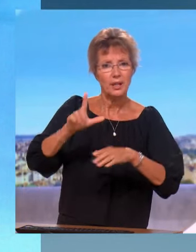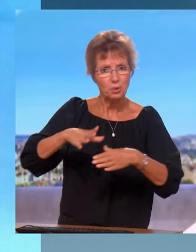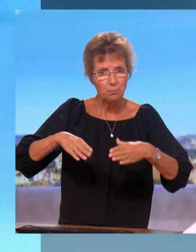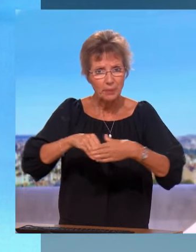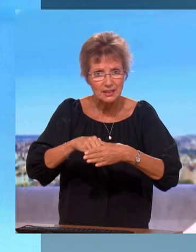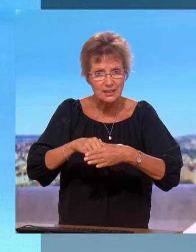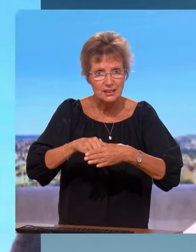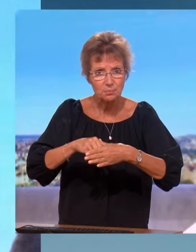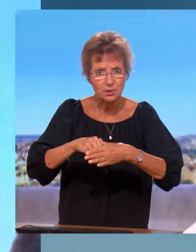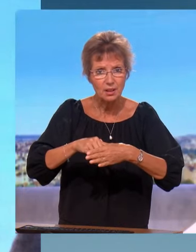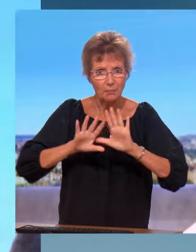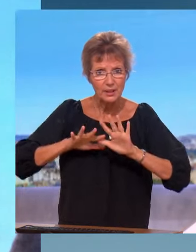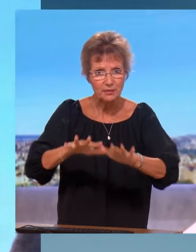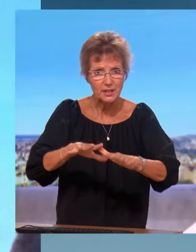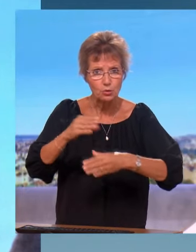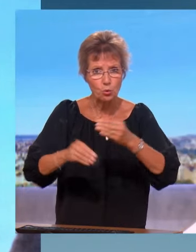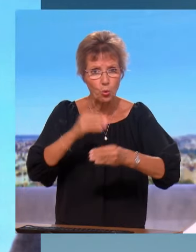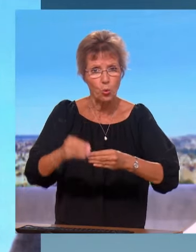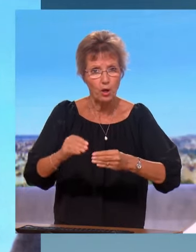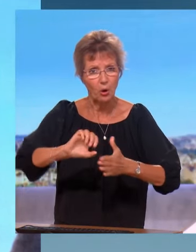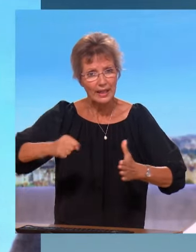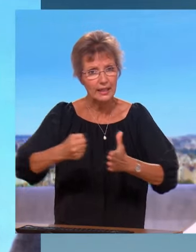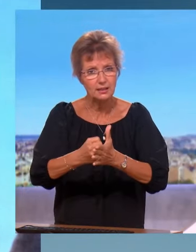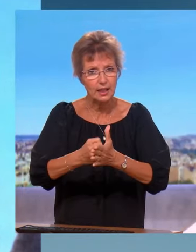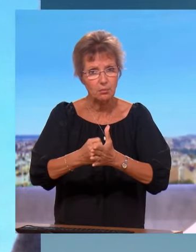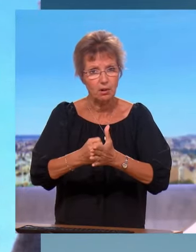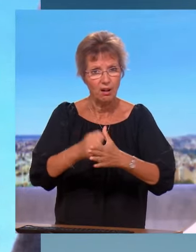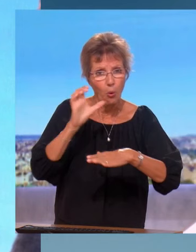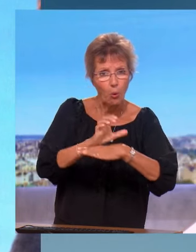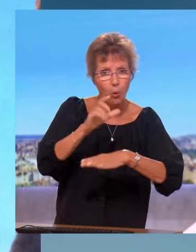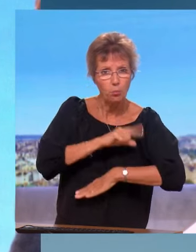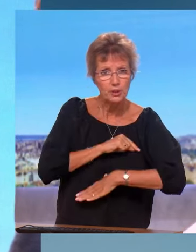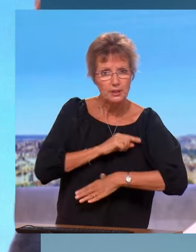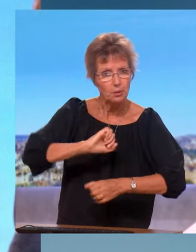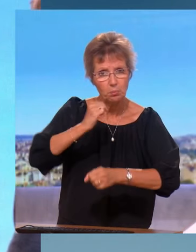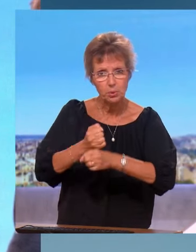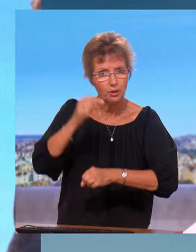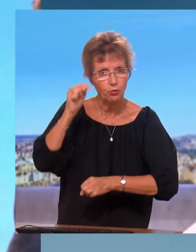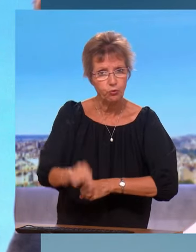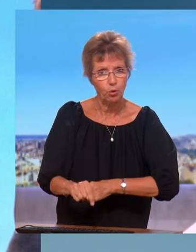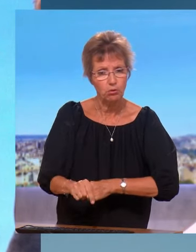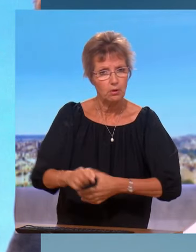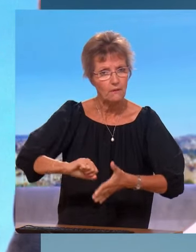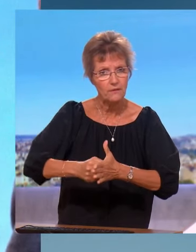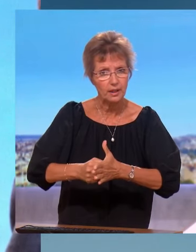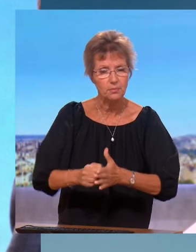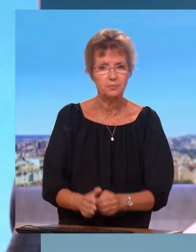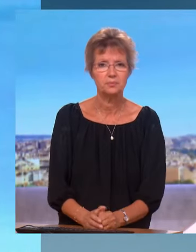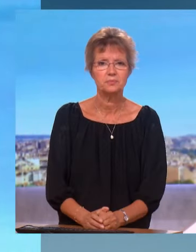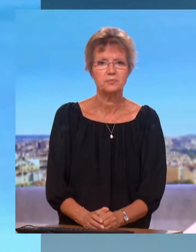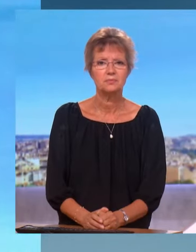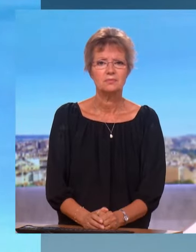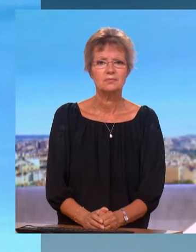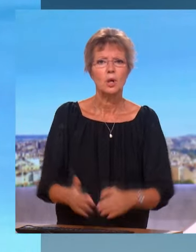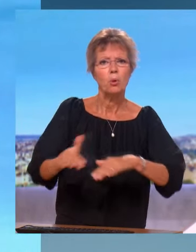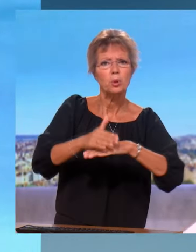incidents ? Tous ceux qui ont participé à cette manifestation ou qui ont été dans cette manifestation en s'en prenant aux policiers doivent être condamnés avec la plus grande sévérité. a vu des